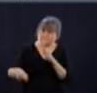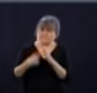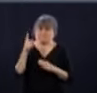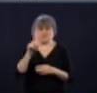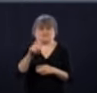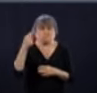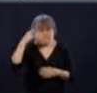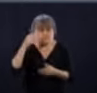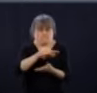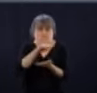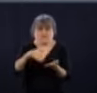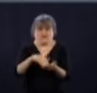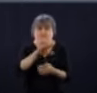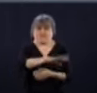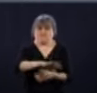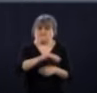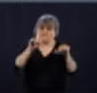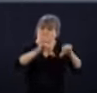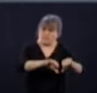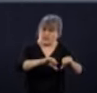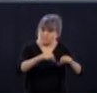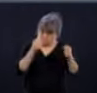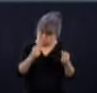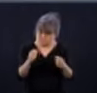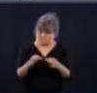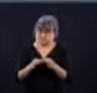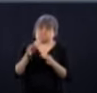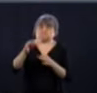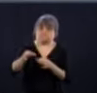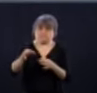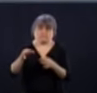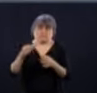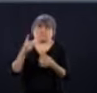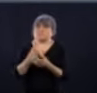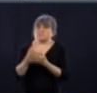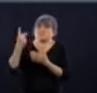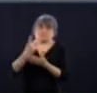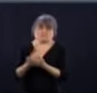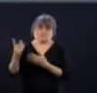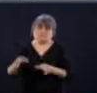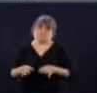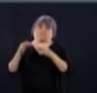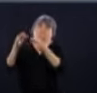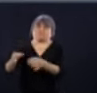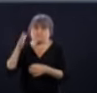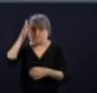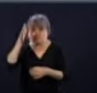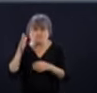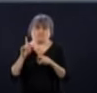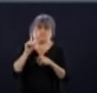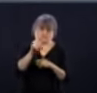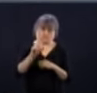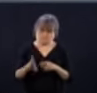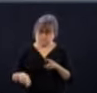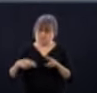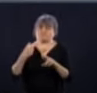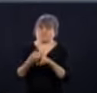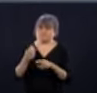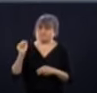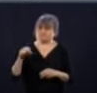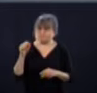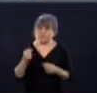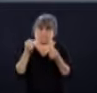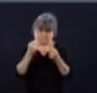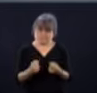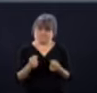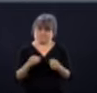deux semaines. On pourrait le remettre en question. C'est-ce que quelque chose que vous analysez? Je pense qu'il faut regarder encore, comme je l'ai dit, les données telles qu'elles vont aller. De